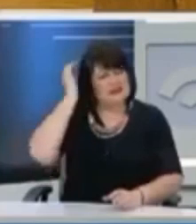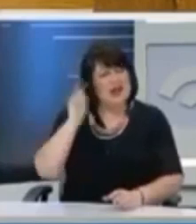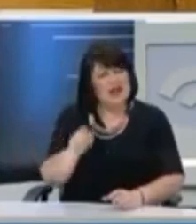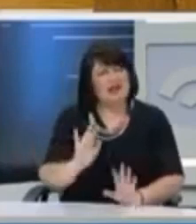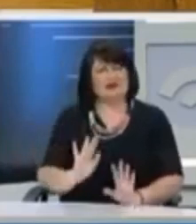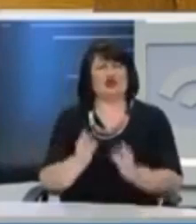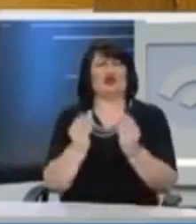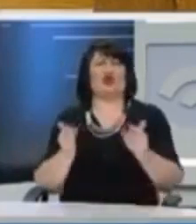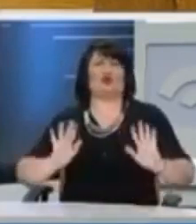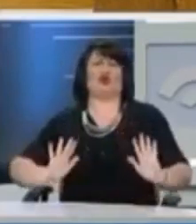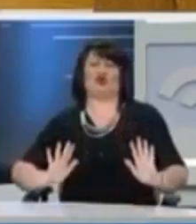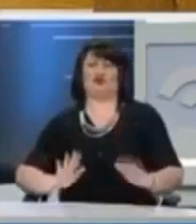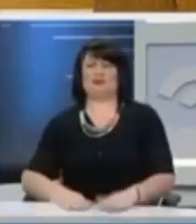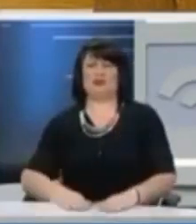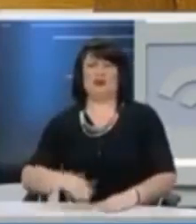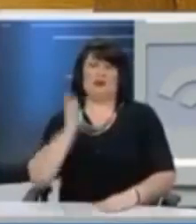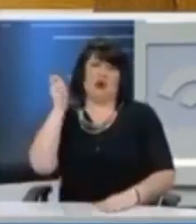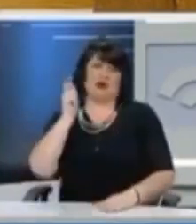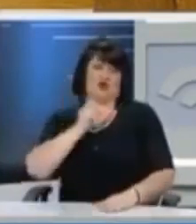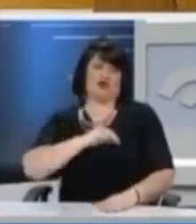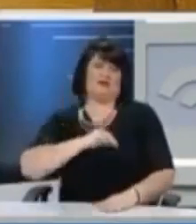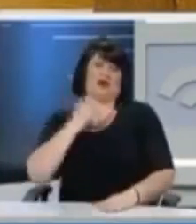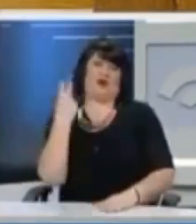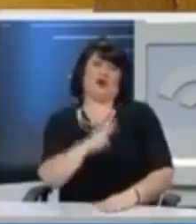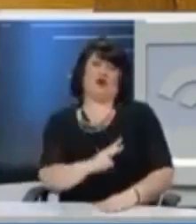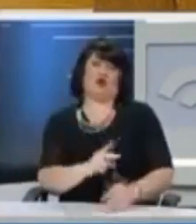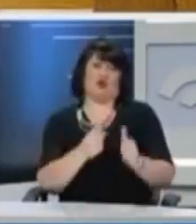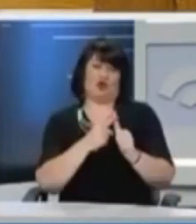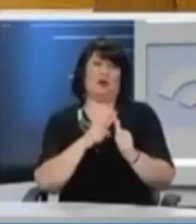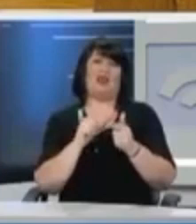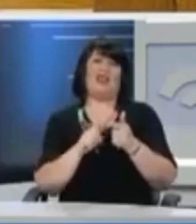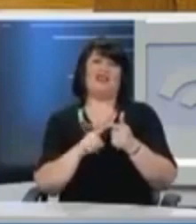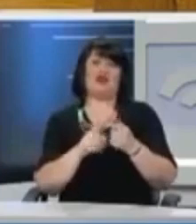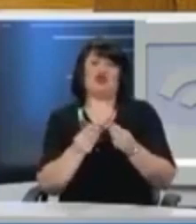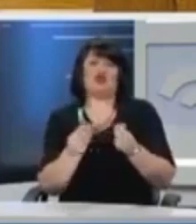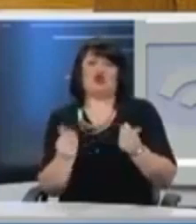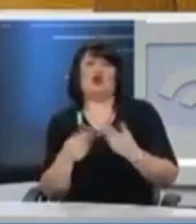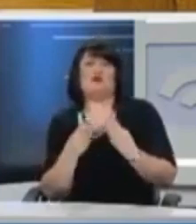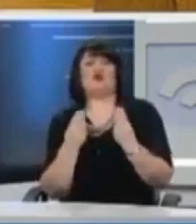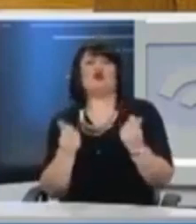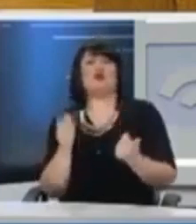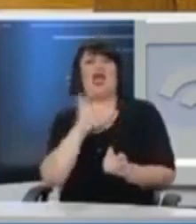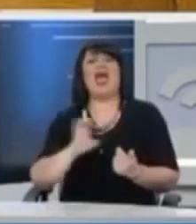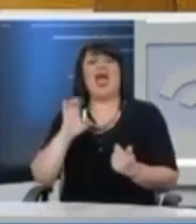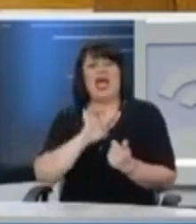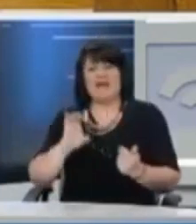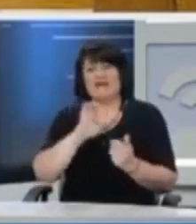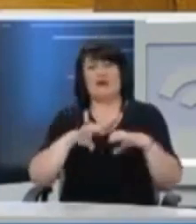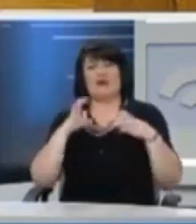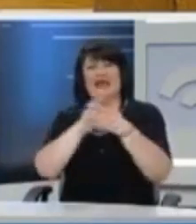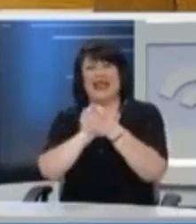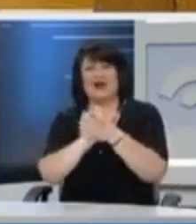εξυπηρετεί τα δικά του πολιτικά συμφέροντα και δεύτερον και αυτό έχει πάρα πολύ μεγάλη σημασία γιατί είναι ο τρόπος του να διεμβολήσει την Ευρωπαϊκή